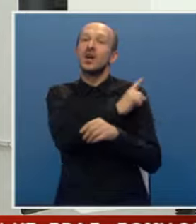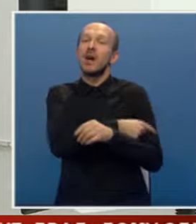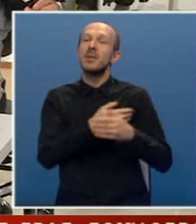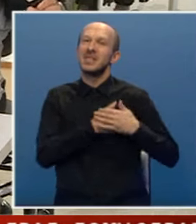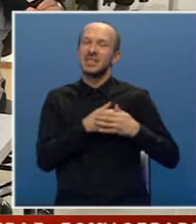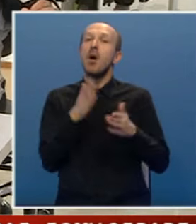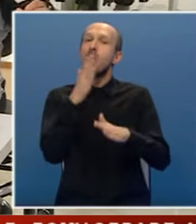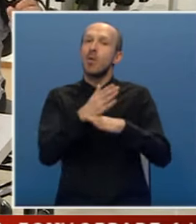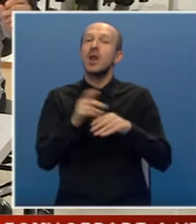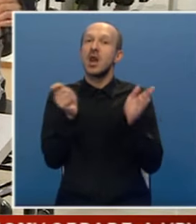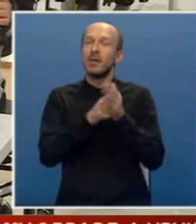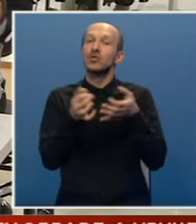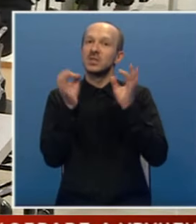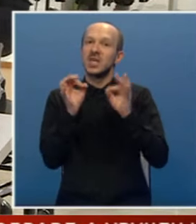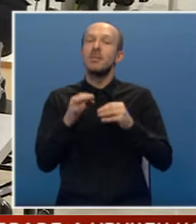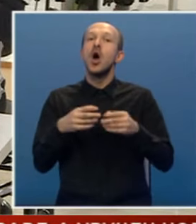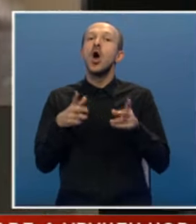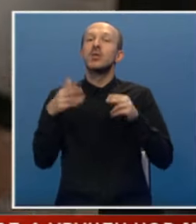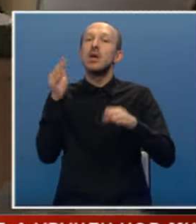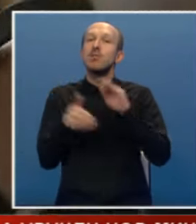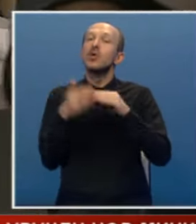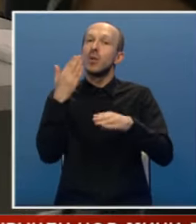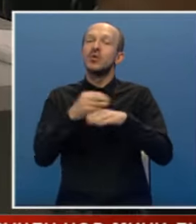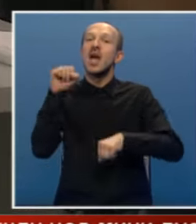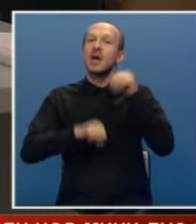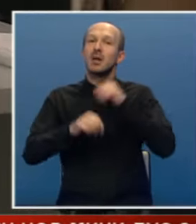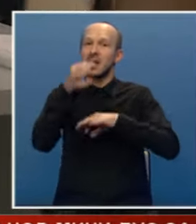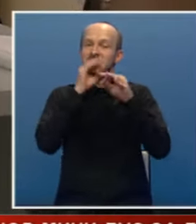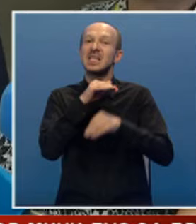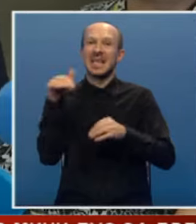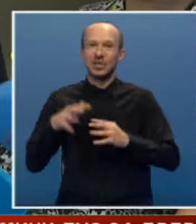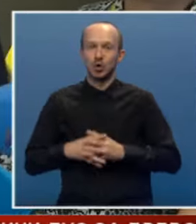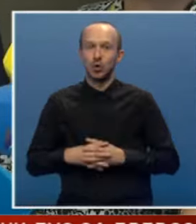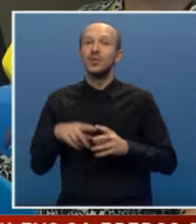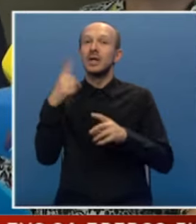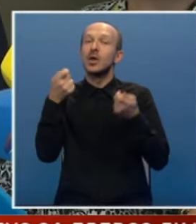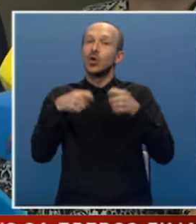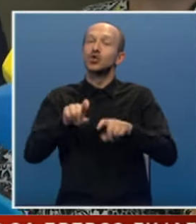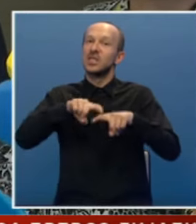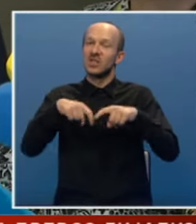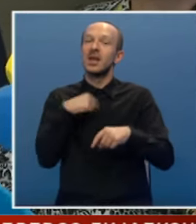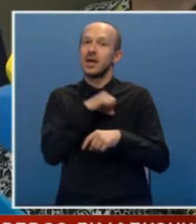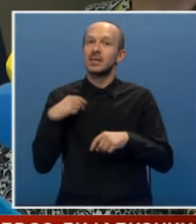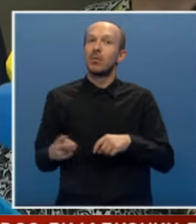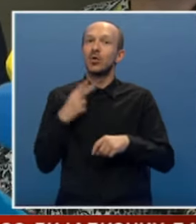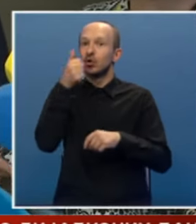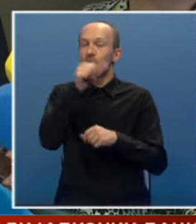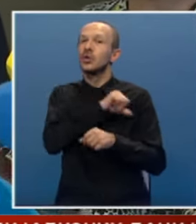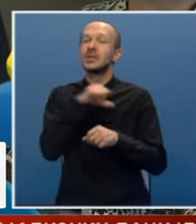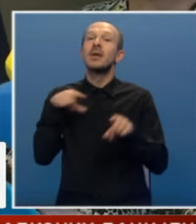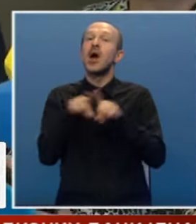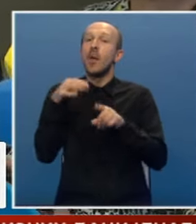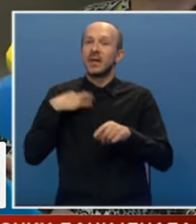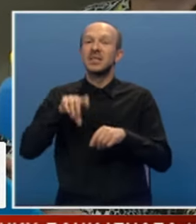srcima pomogla nabavku sistema robotskih potpomognute rehabilitacije za djecu. Jedna od ključnih stvari, ja sam ponosna što sam evo kao predsjednik